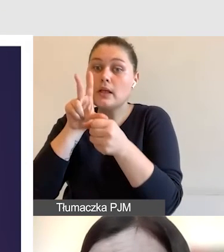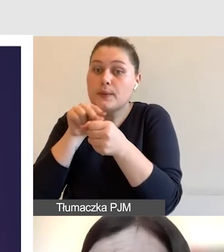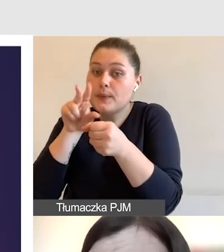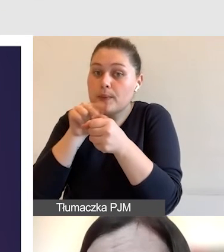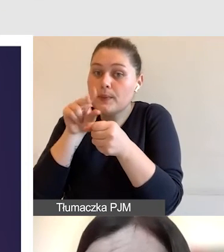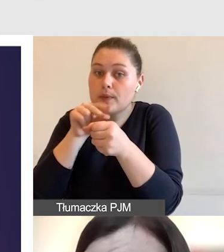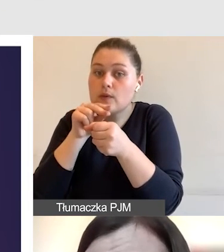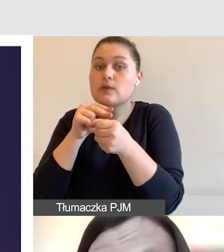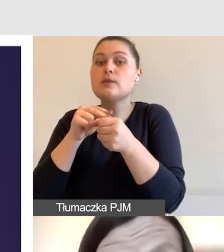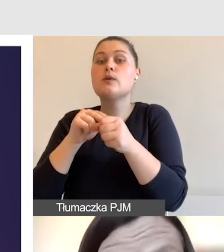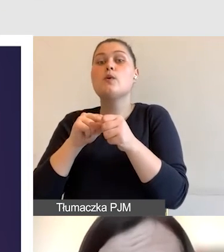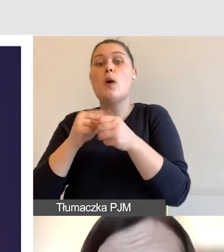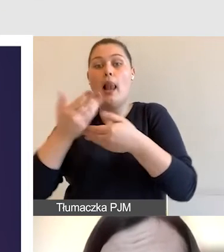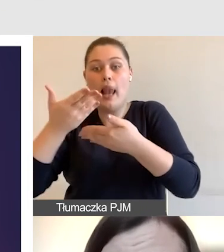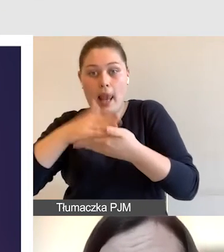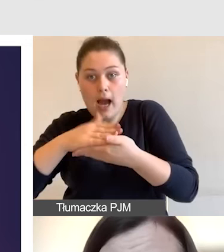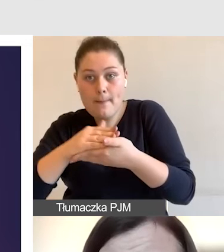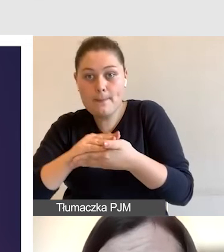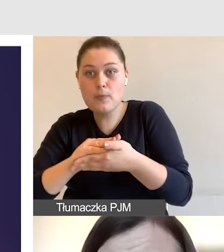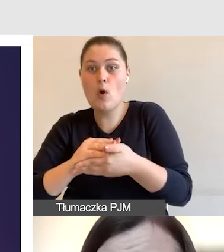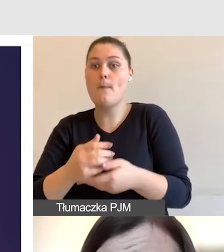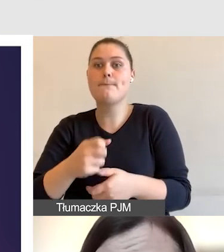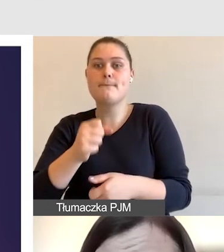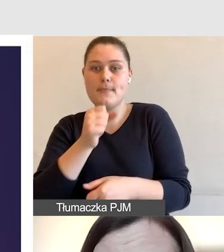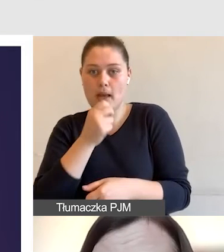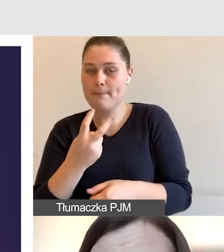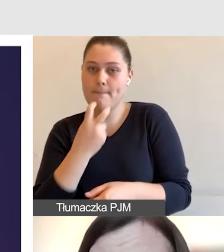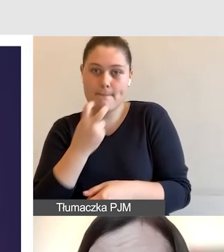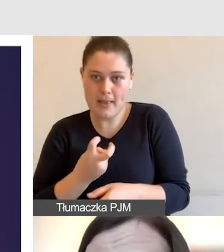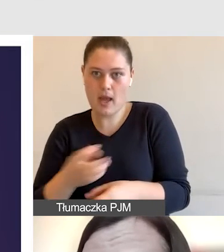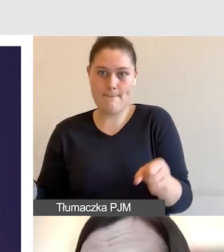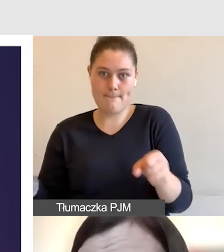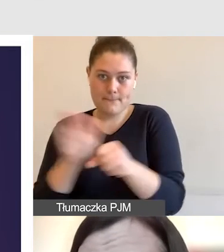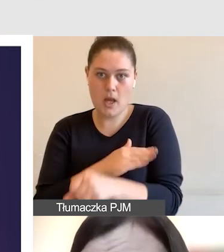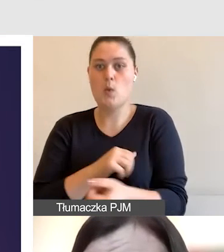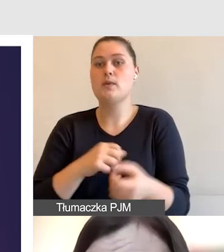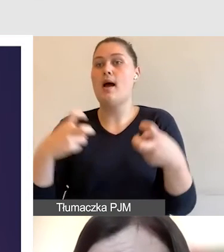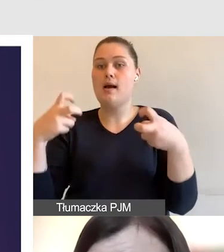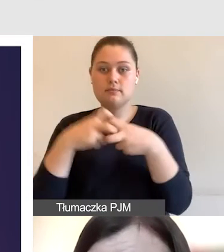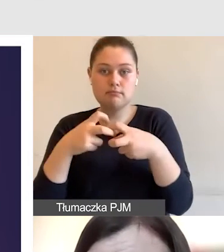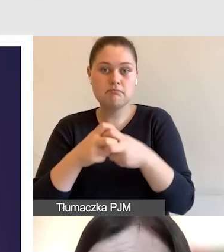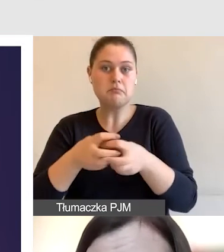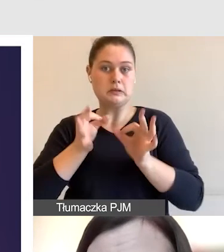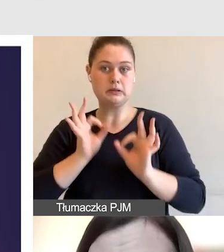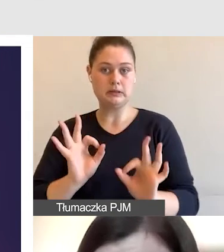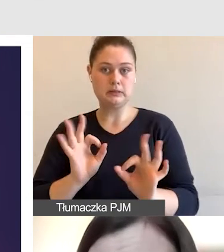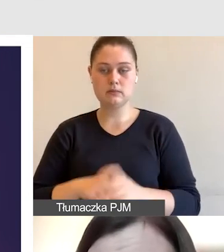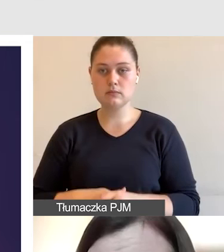naładowanego laptopa, by mieć dobre łącze internetowe, nie jesteśmy w stanie